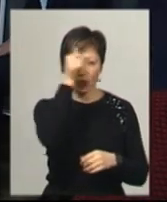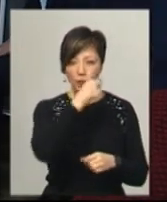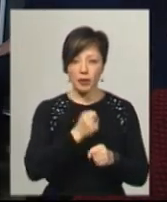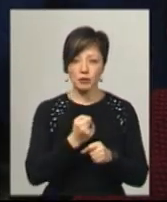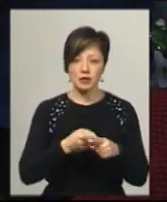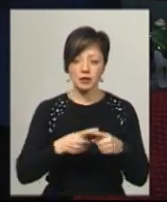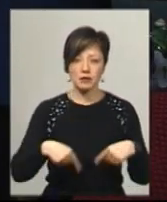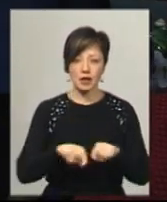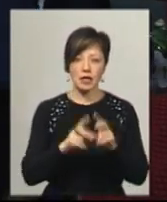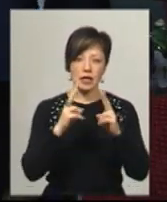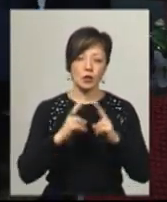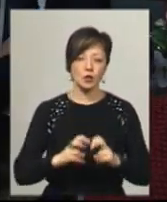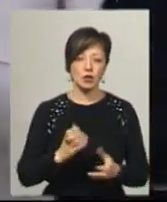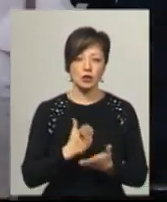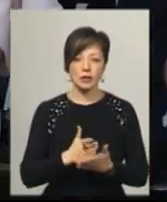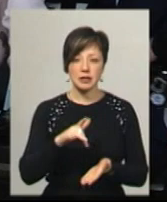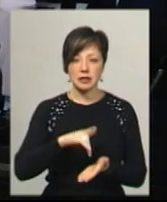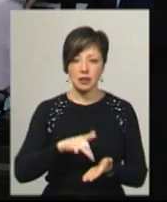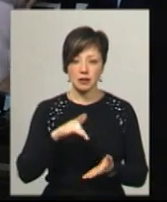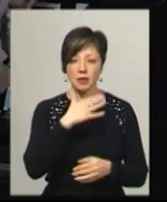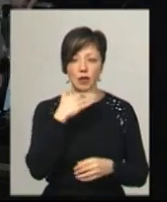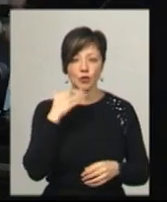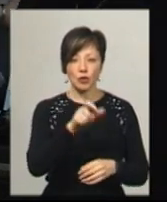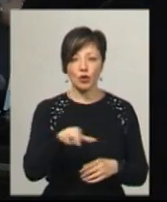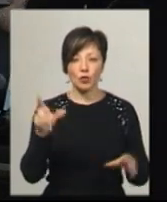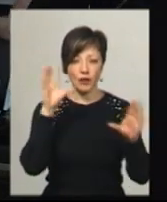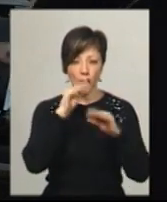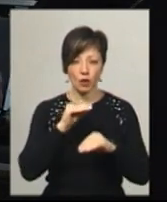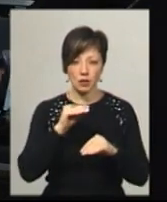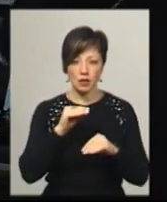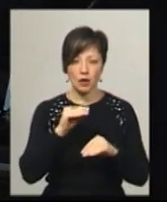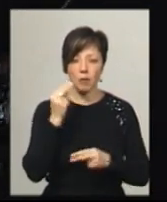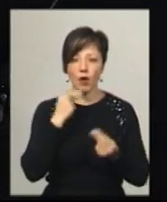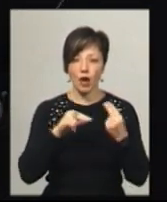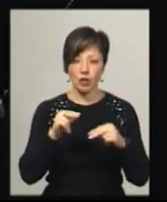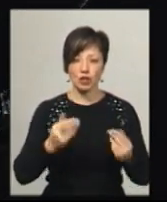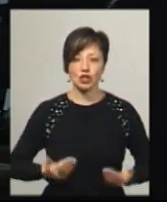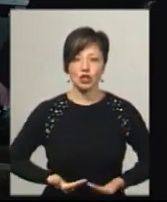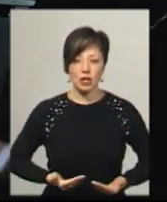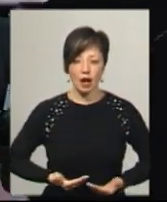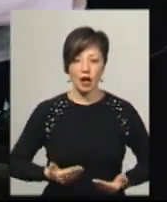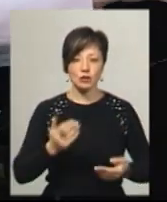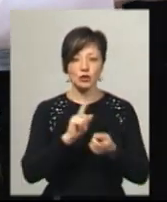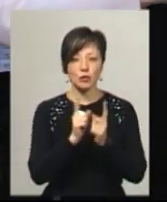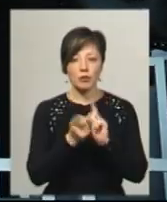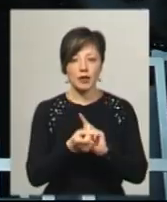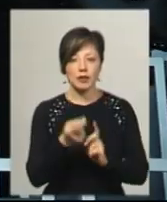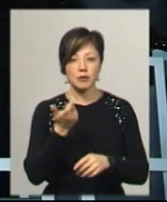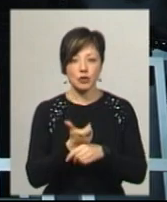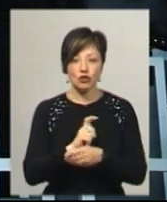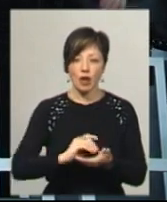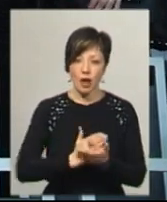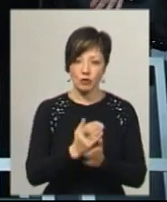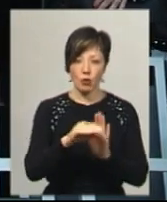області, маємо діагностичний центр. Багатьом людям вдалося покращити життя, зробити його більш якісним.